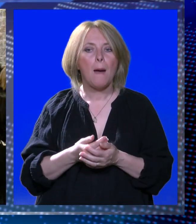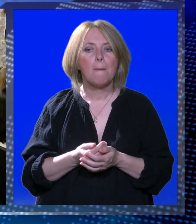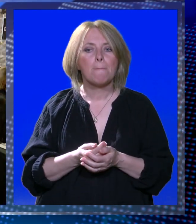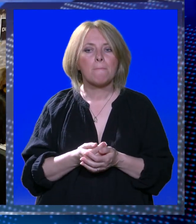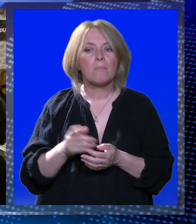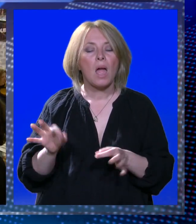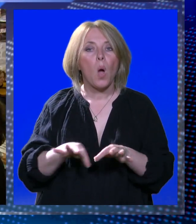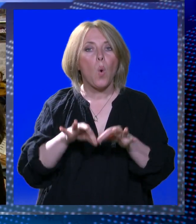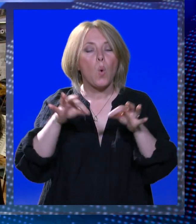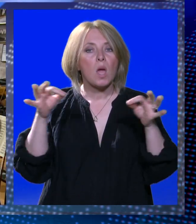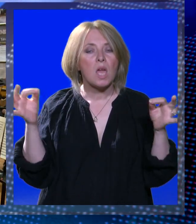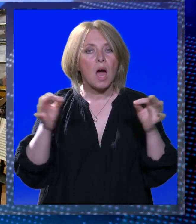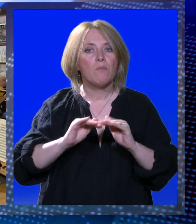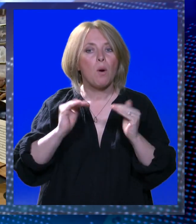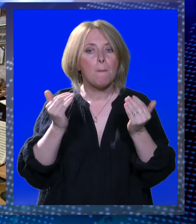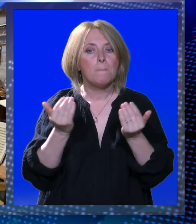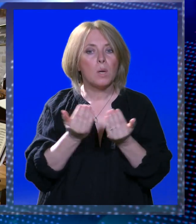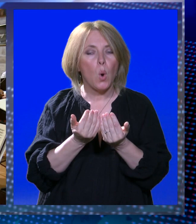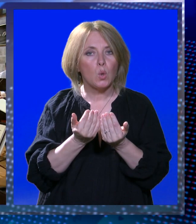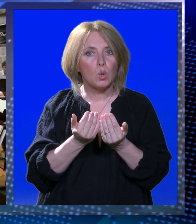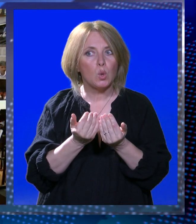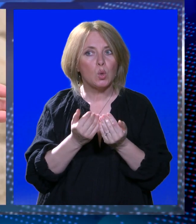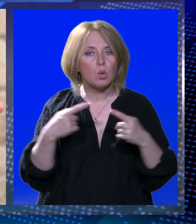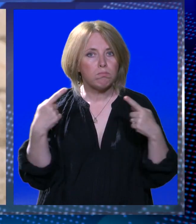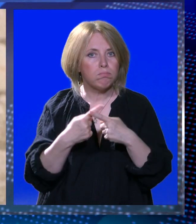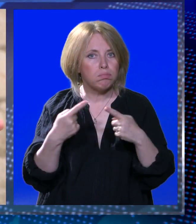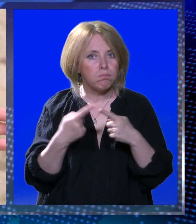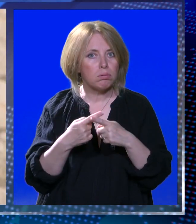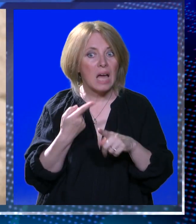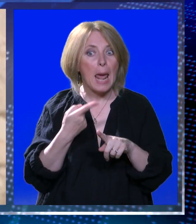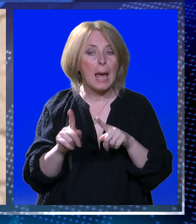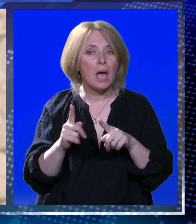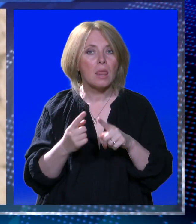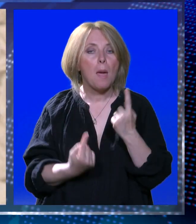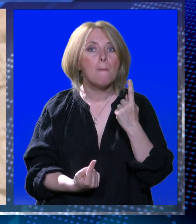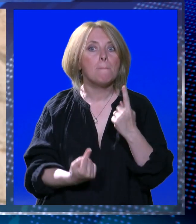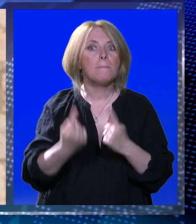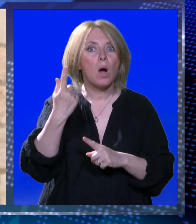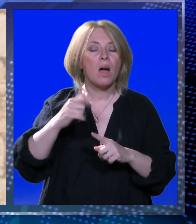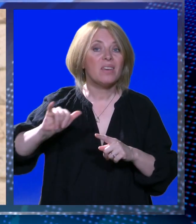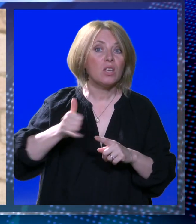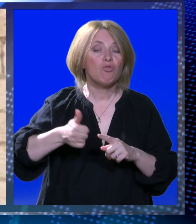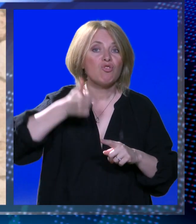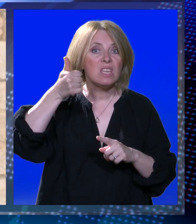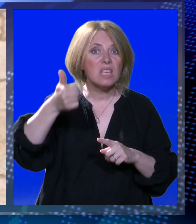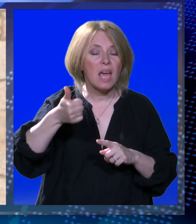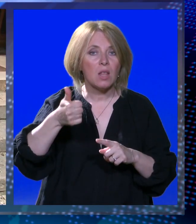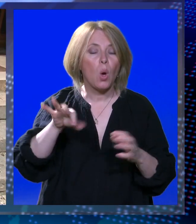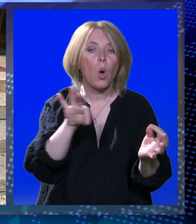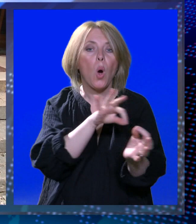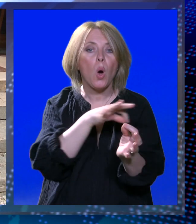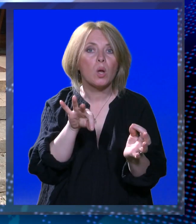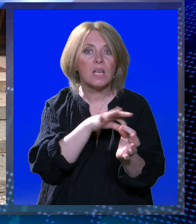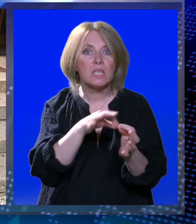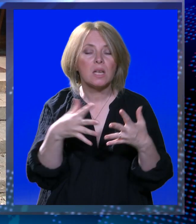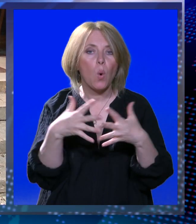Prijepori u javnom prostoru zbog pojave drugog orkestra u gradu. Ravnatelj Dubrovačkog simfonijskog orkestra Revoltiran kaže da su oštećeni